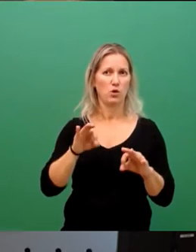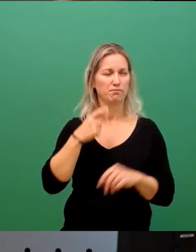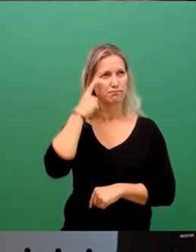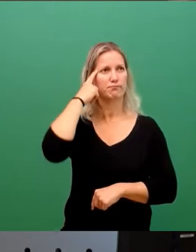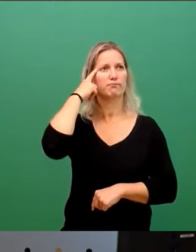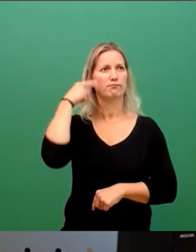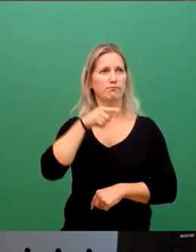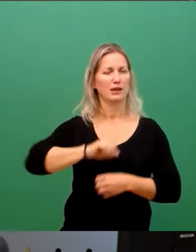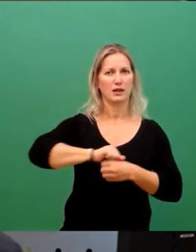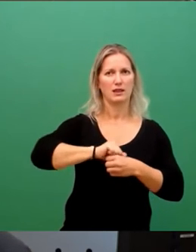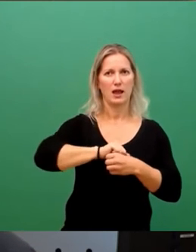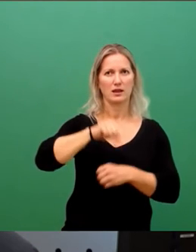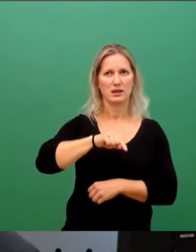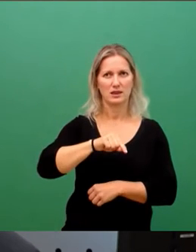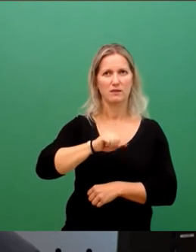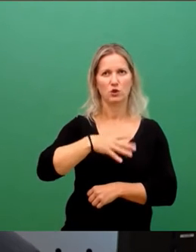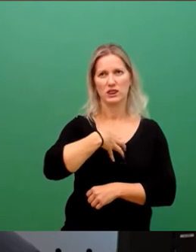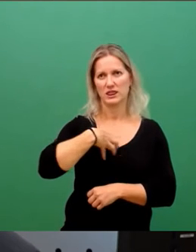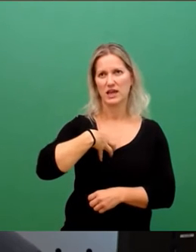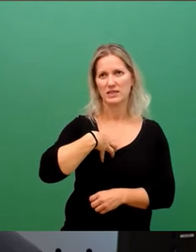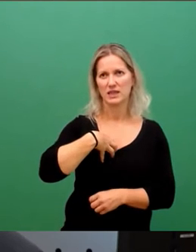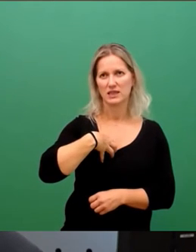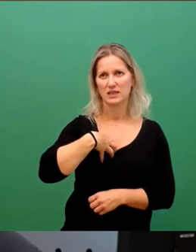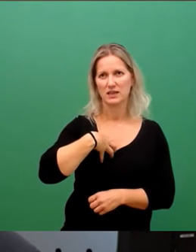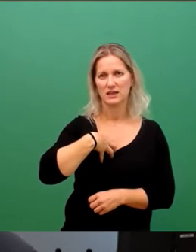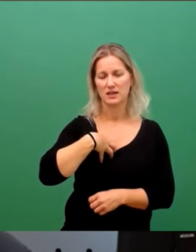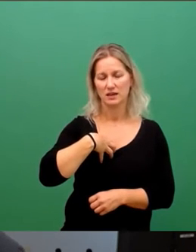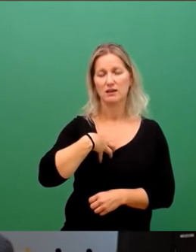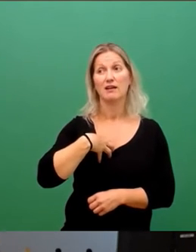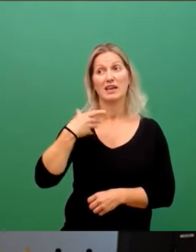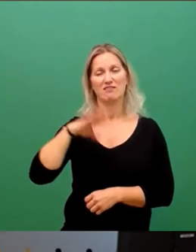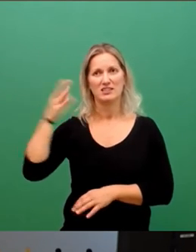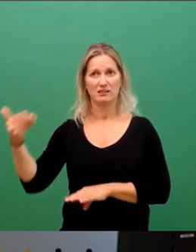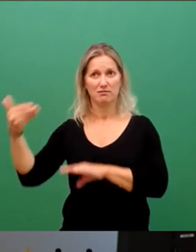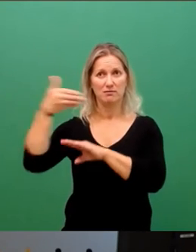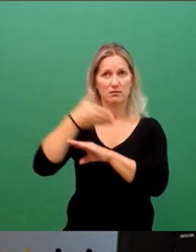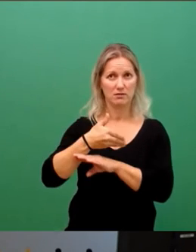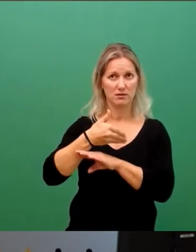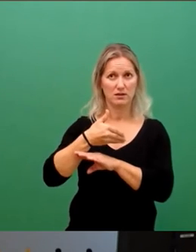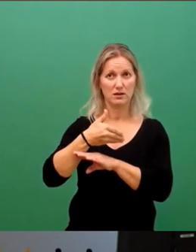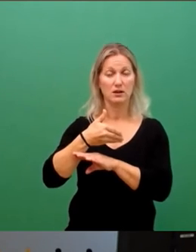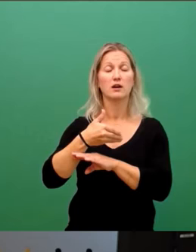der Zerstörung Dresdens, die hier in Dresden zu Gast waren, haben uns